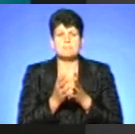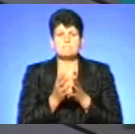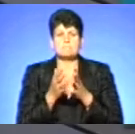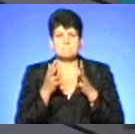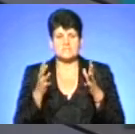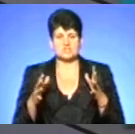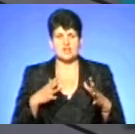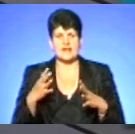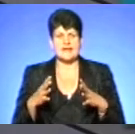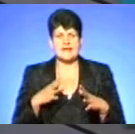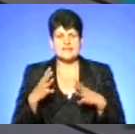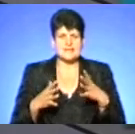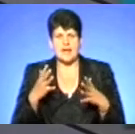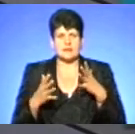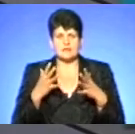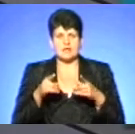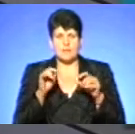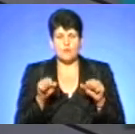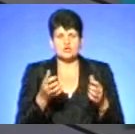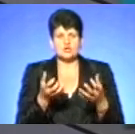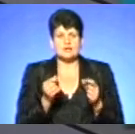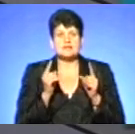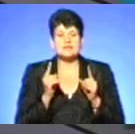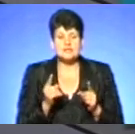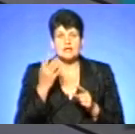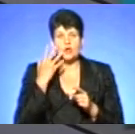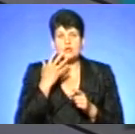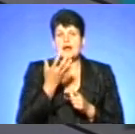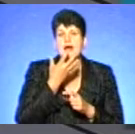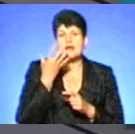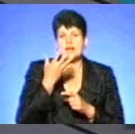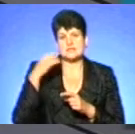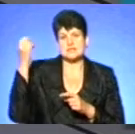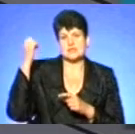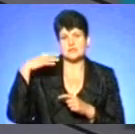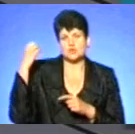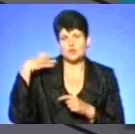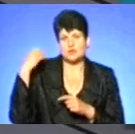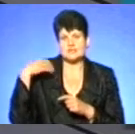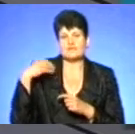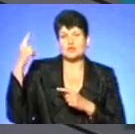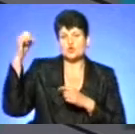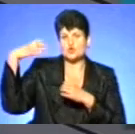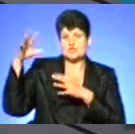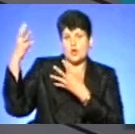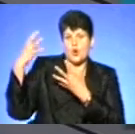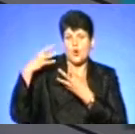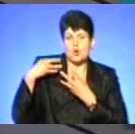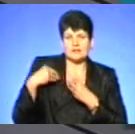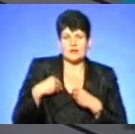отримує енергію, зігрівається, а не від температури оточуючого середовища. І тому після таких